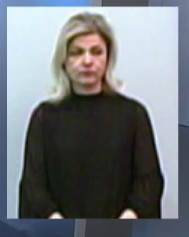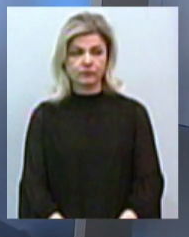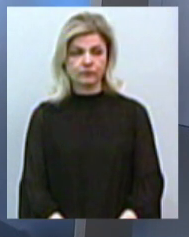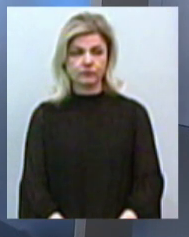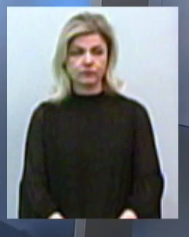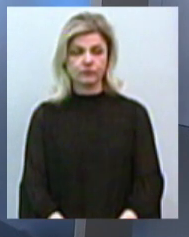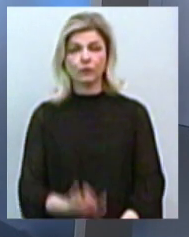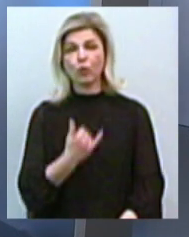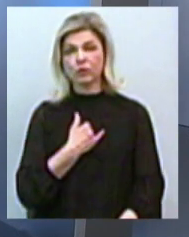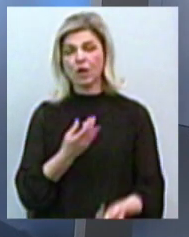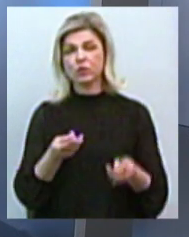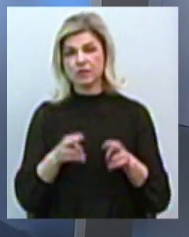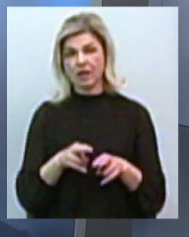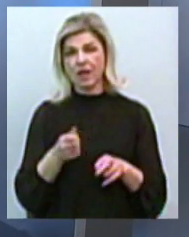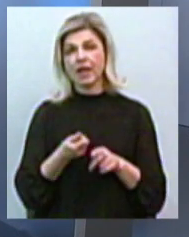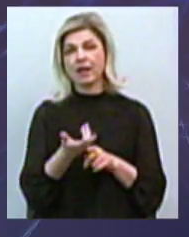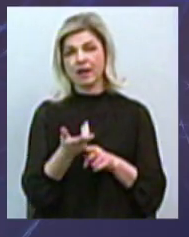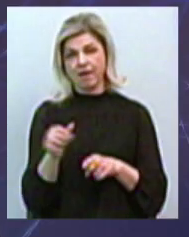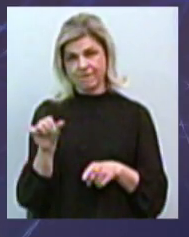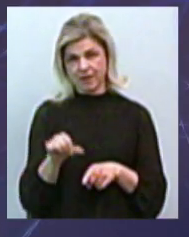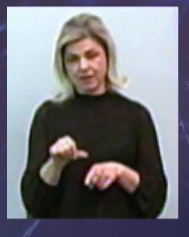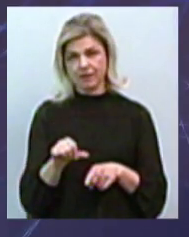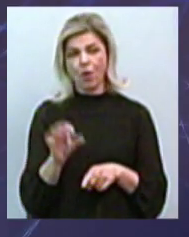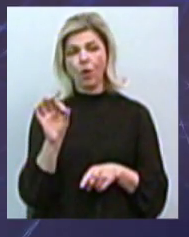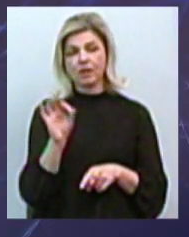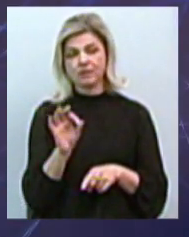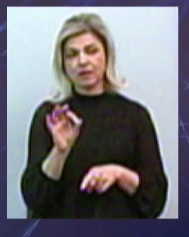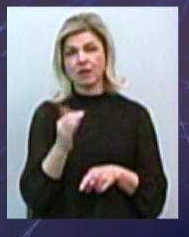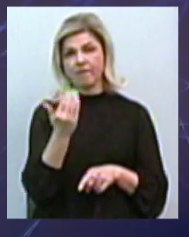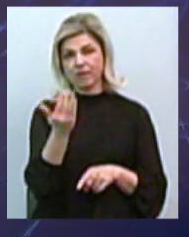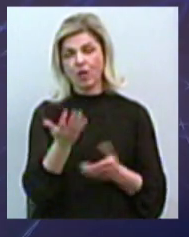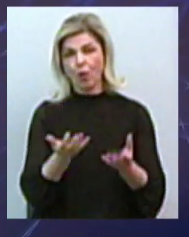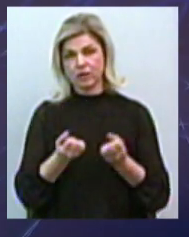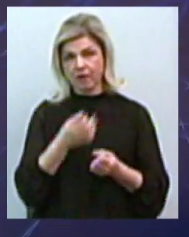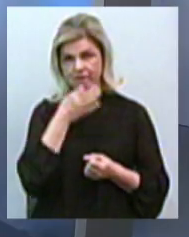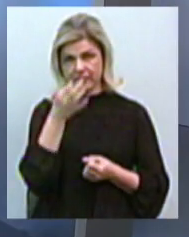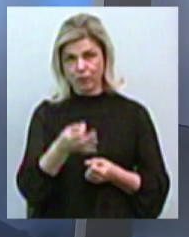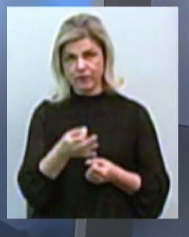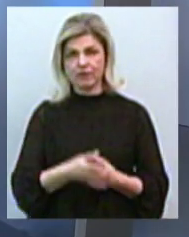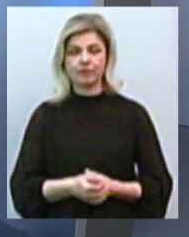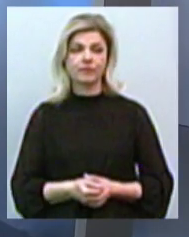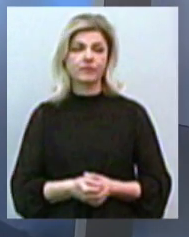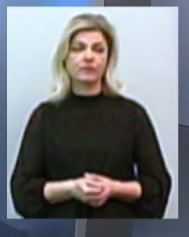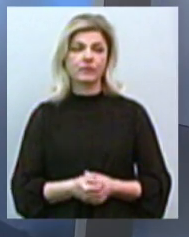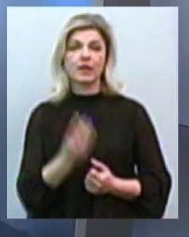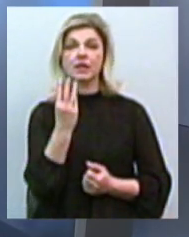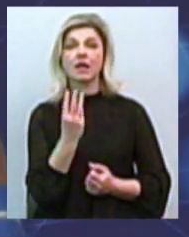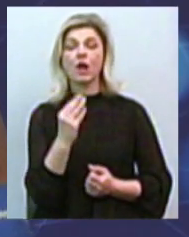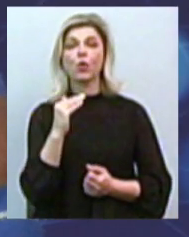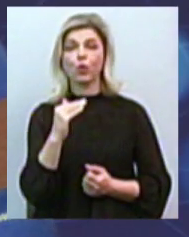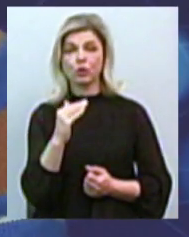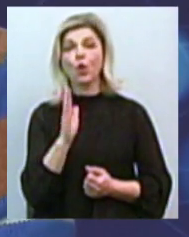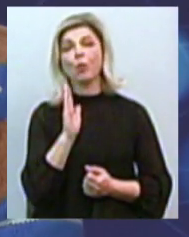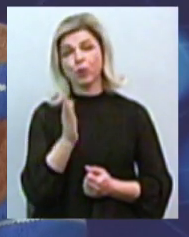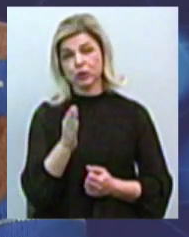Нас залишається буквально кілька хвилин. Олександре, ви отримали відповідь. Ну, 3 лютого буде суд.